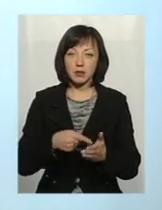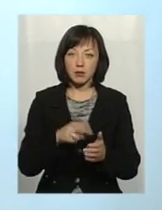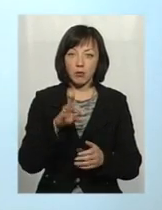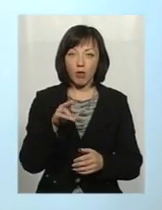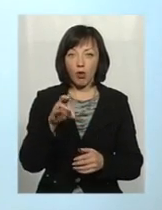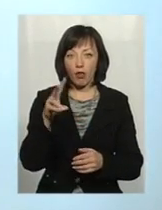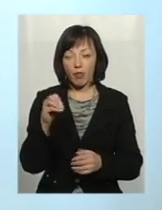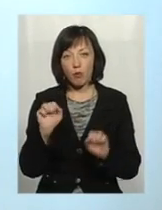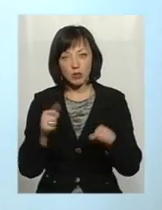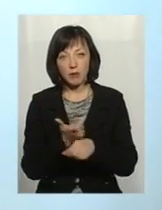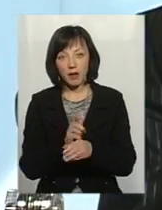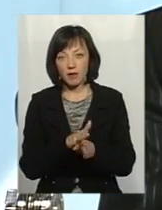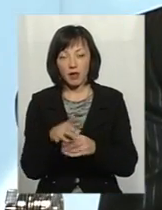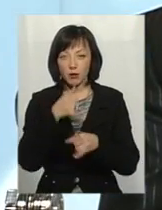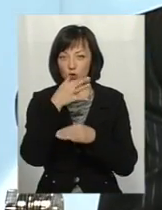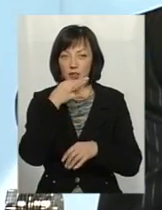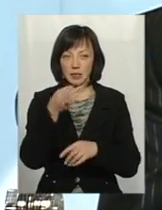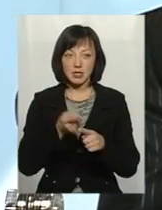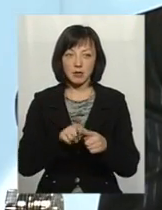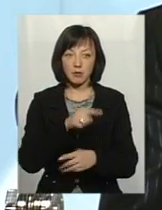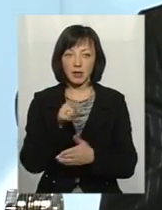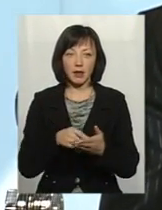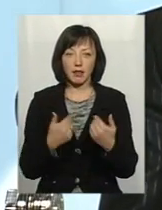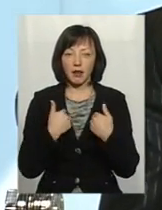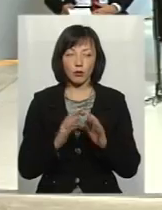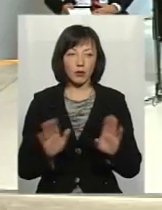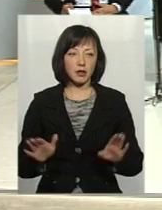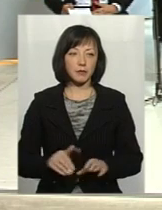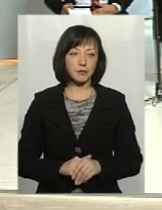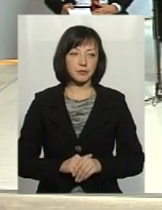перевиконаний? Я це не можу сказати, тому що це питання трошки не здається.